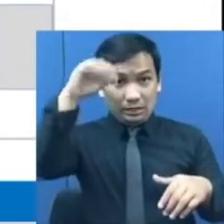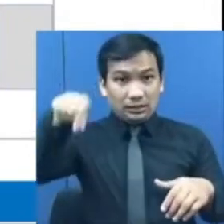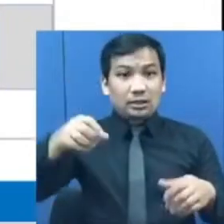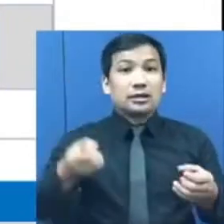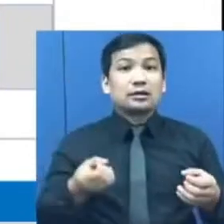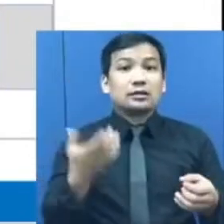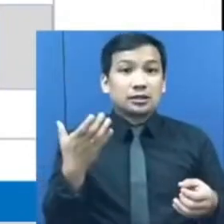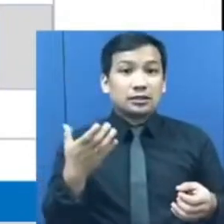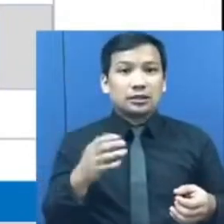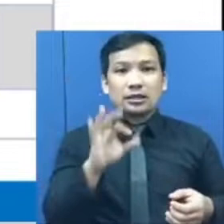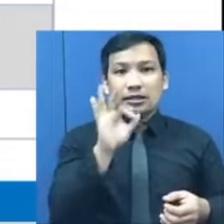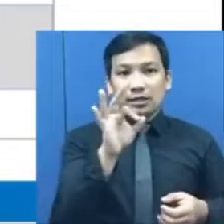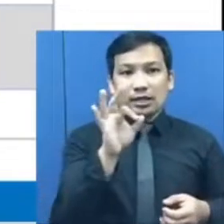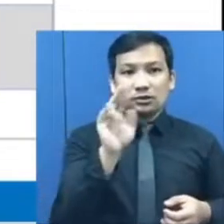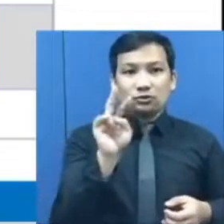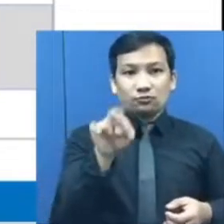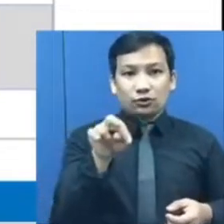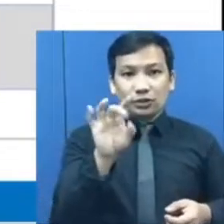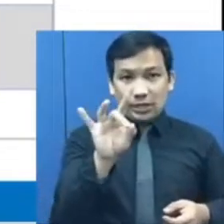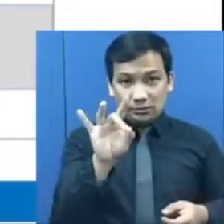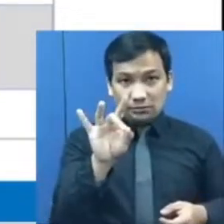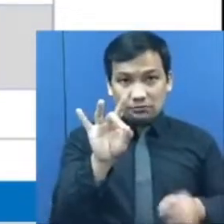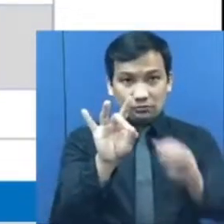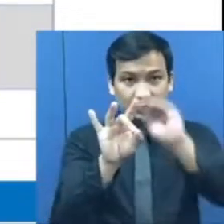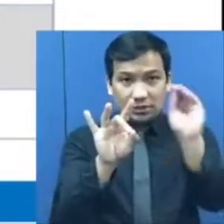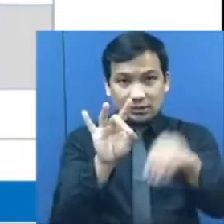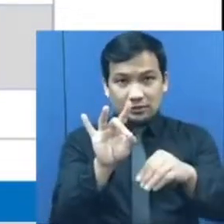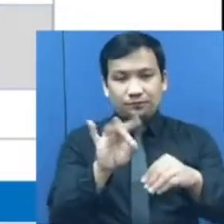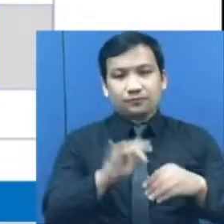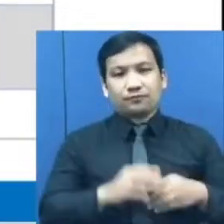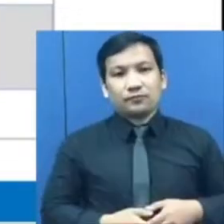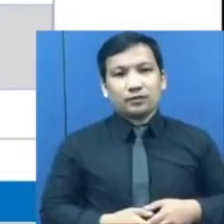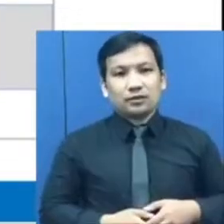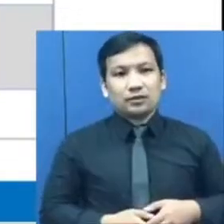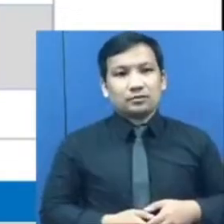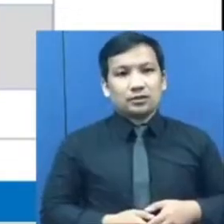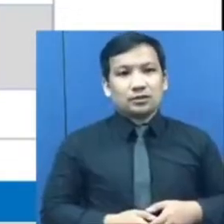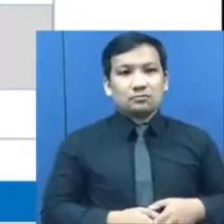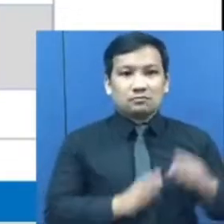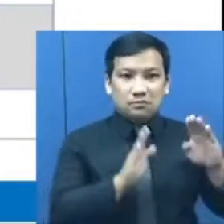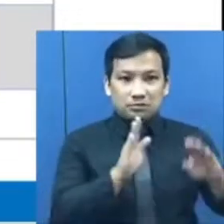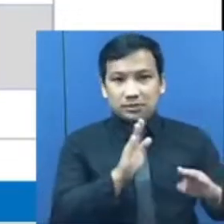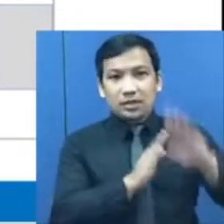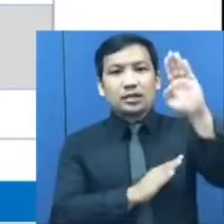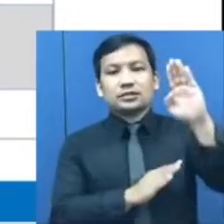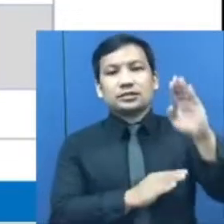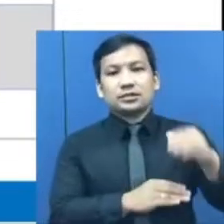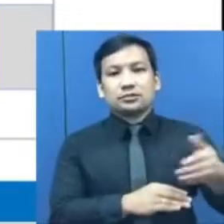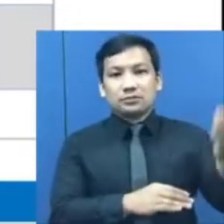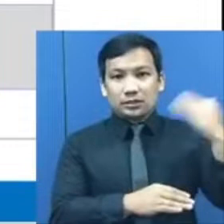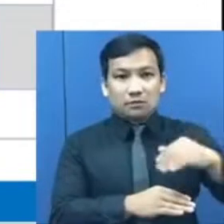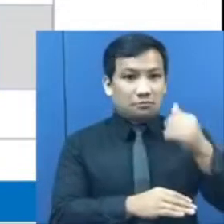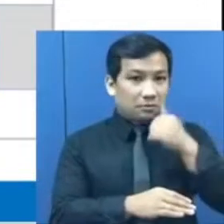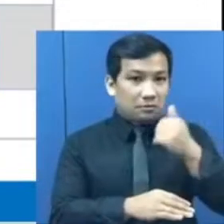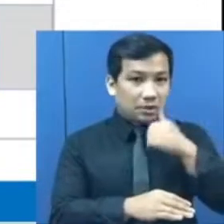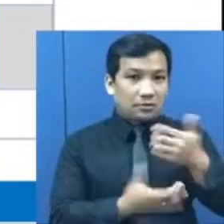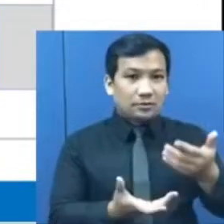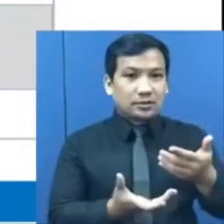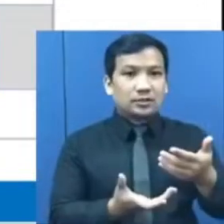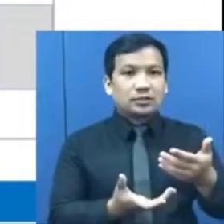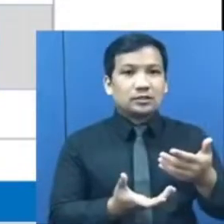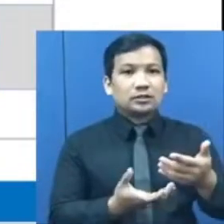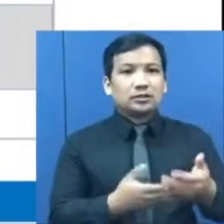naitala sa 92,8%, ay bahagyang mas mataas kumpara naman sa mga kababaihan na naitala